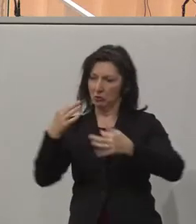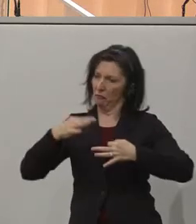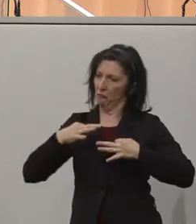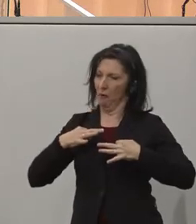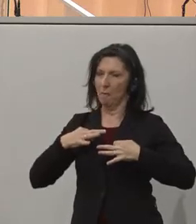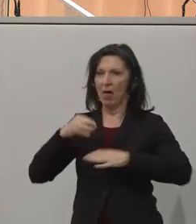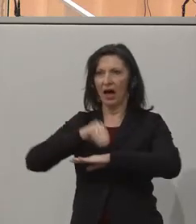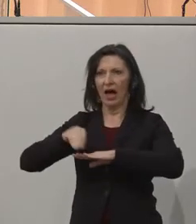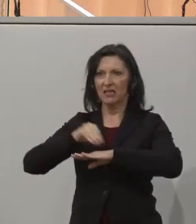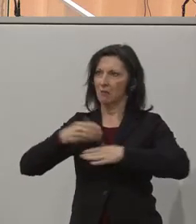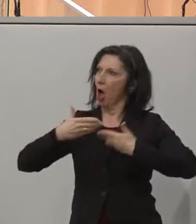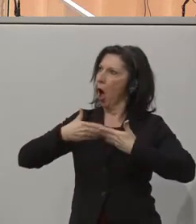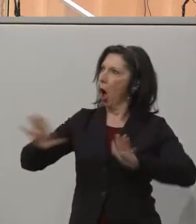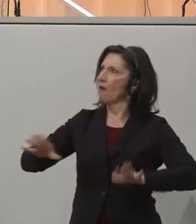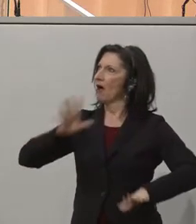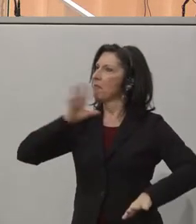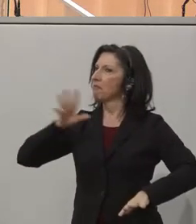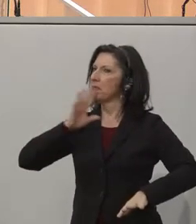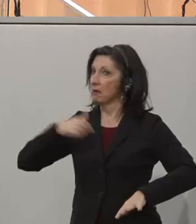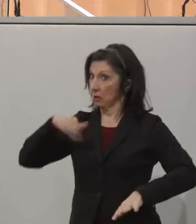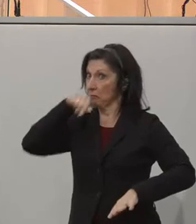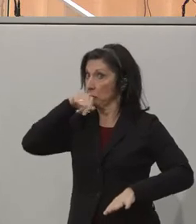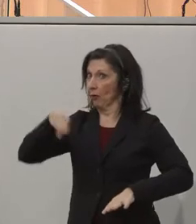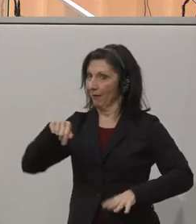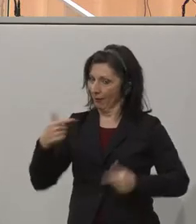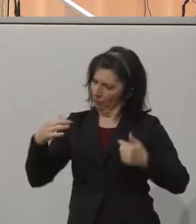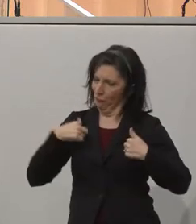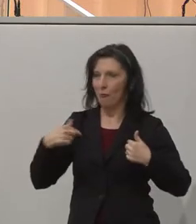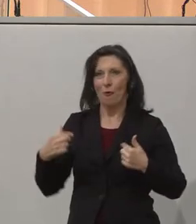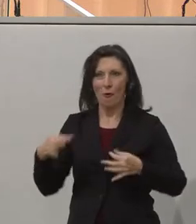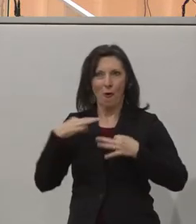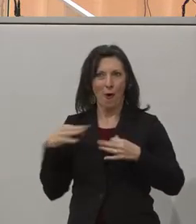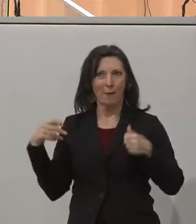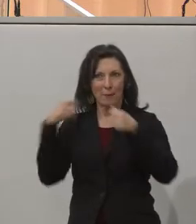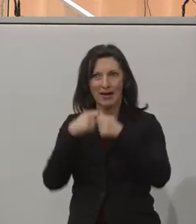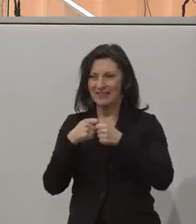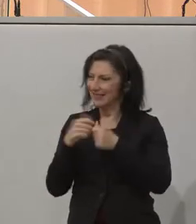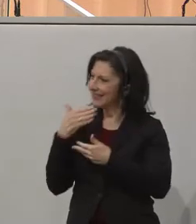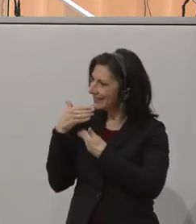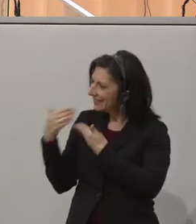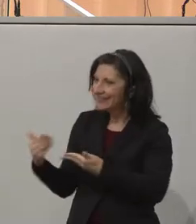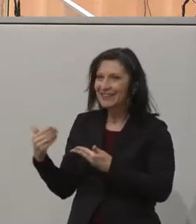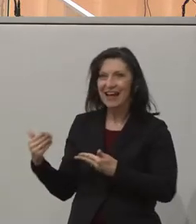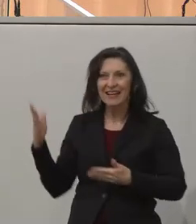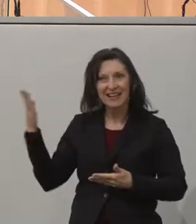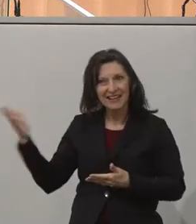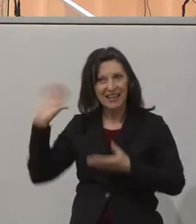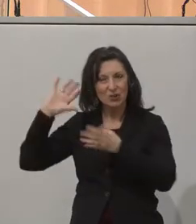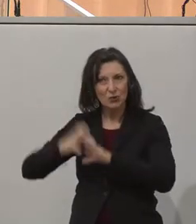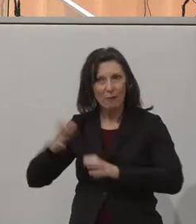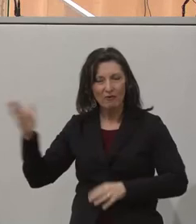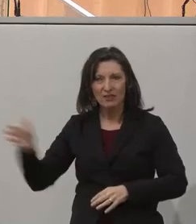Outgoing und viel redend. Das wäre etwas, was passen würde. Also danke auch für die Zusammenfassung.